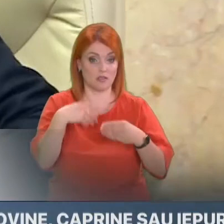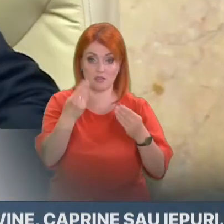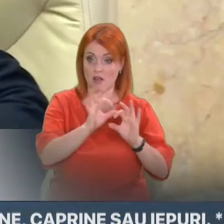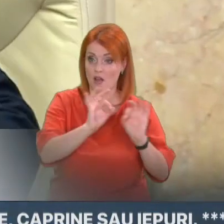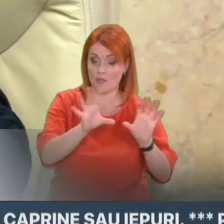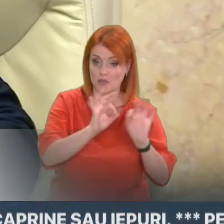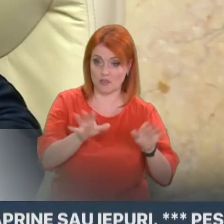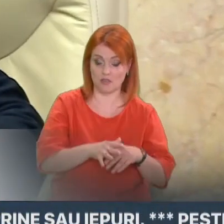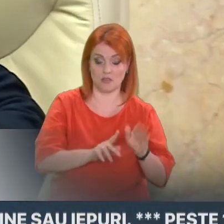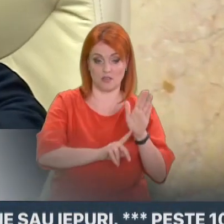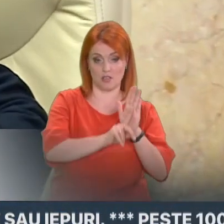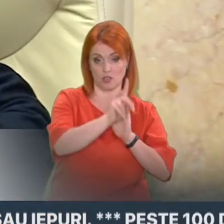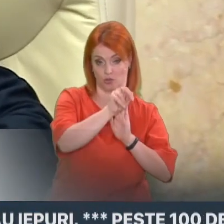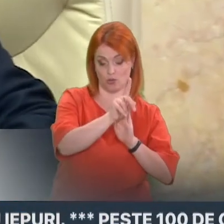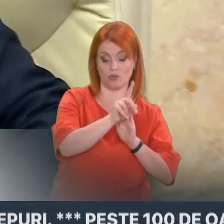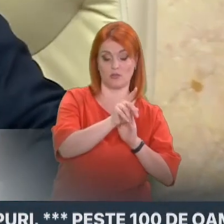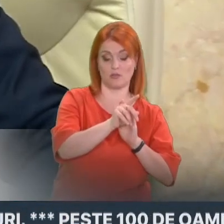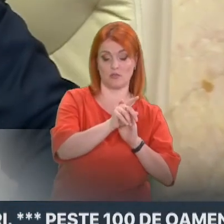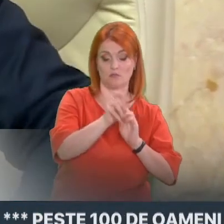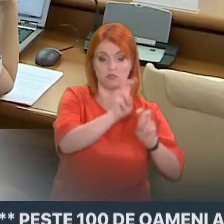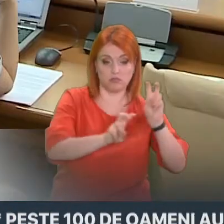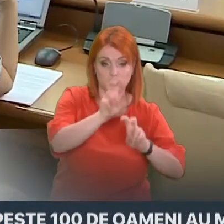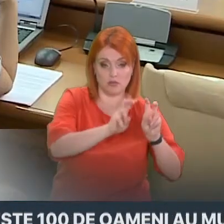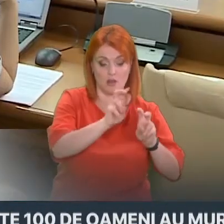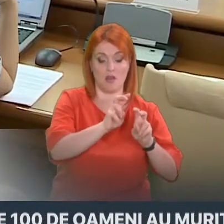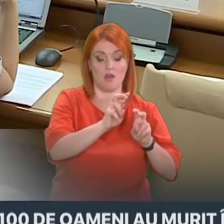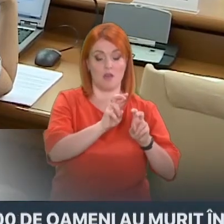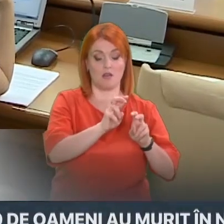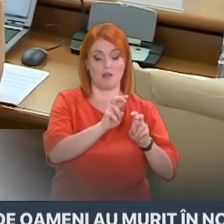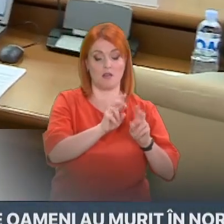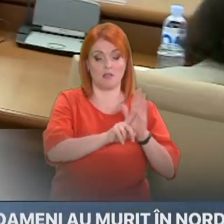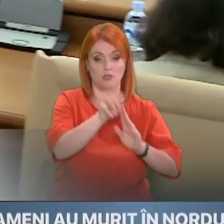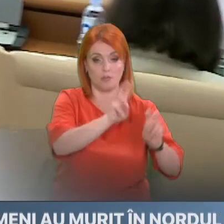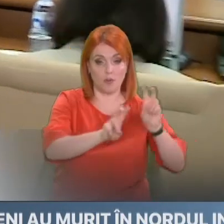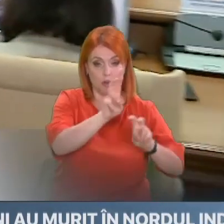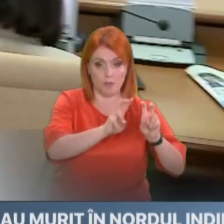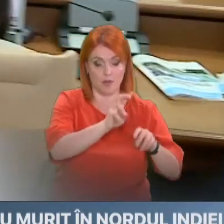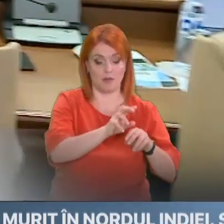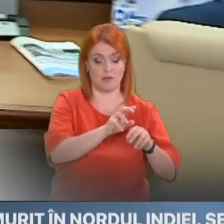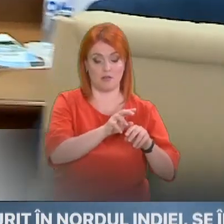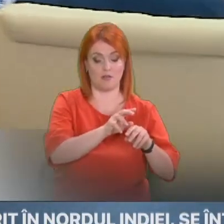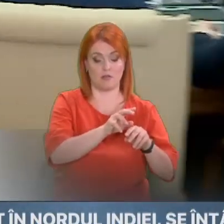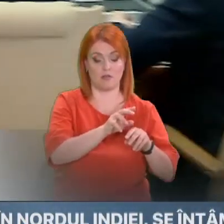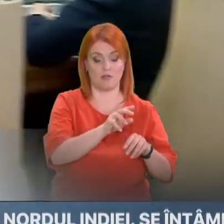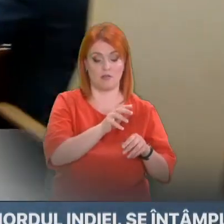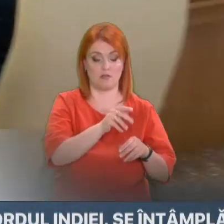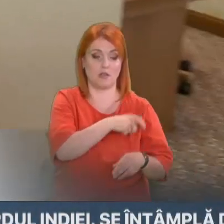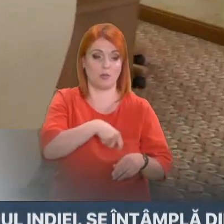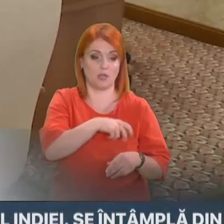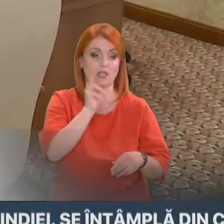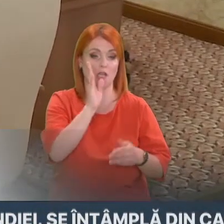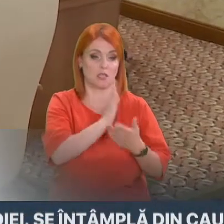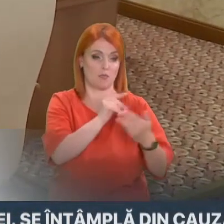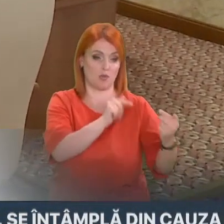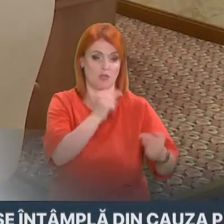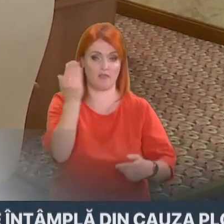Din păcate, a guvernare continuă să se calce pe aceiași greburi deja de vreo trei ani. Deci, de cum o să înveți,